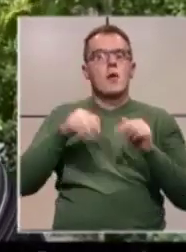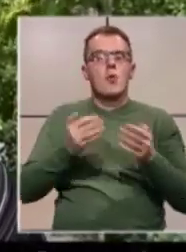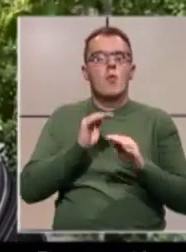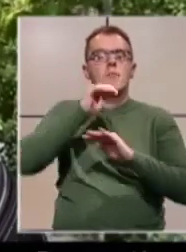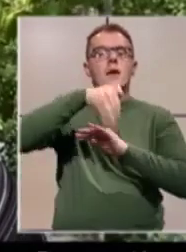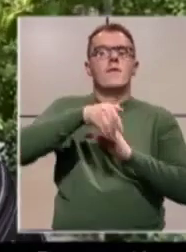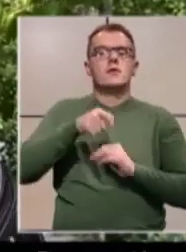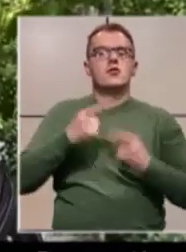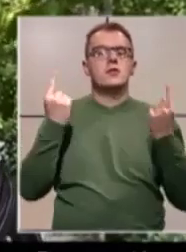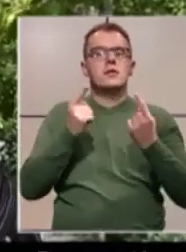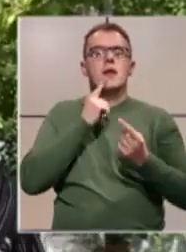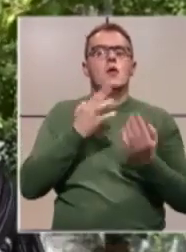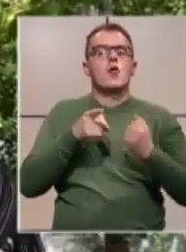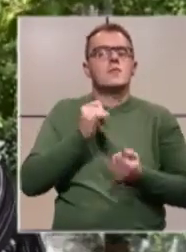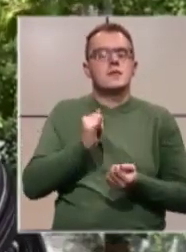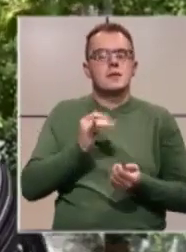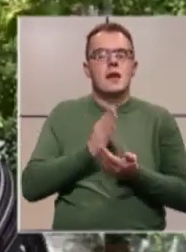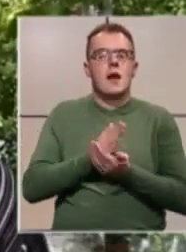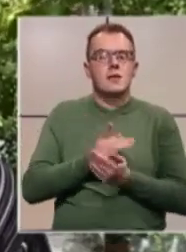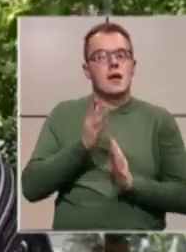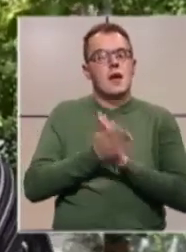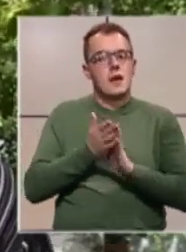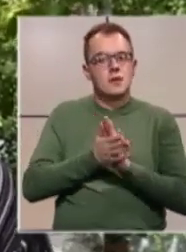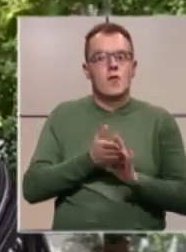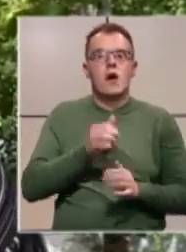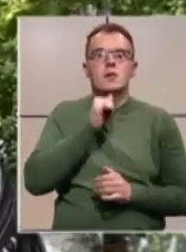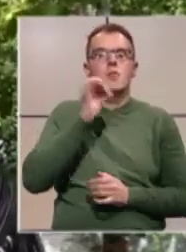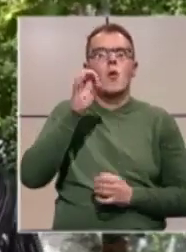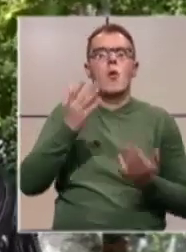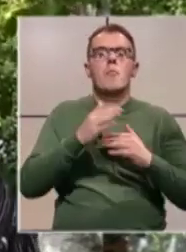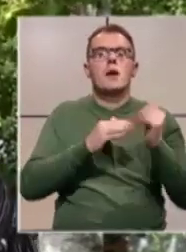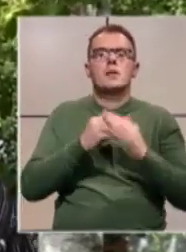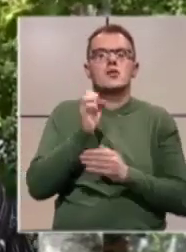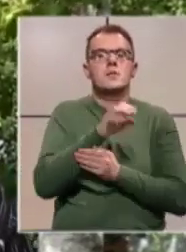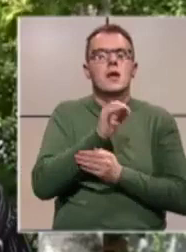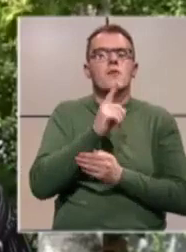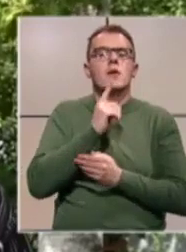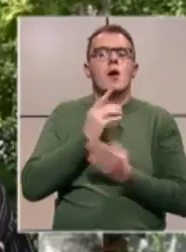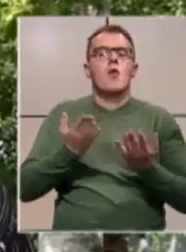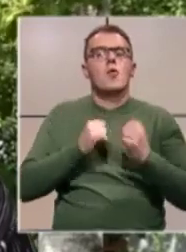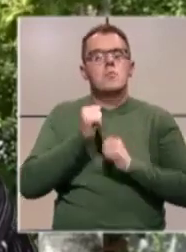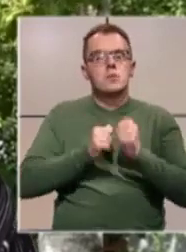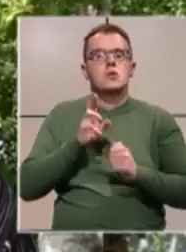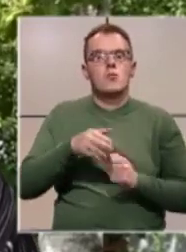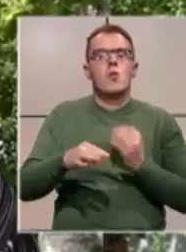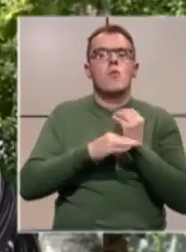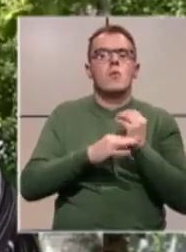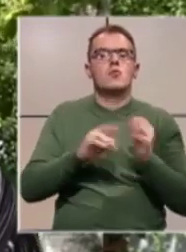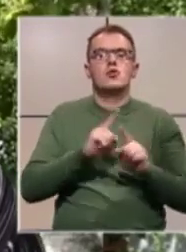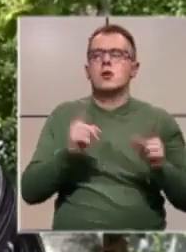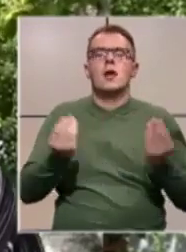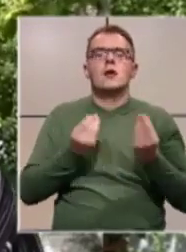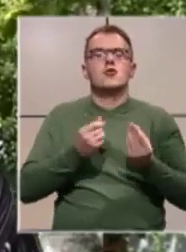prevazići stanju u kojem se nalaze. Razgovarili smo o praktičnim savjetima koji brzo mogu pomoći. Ne